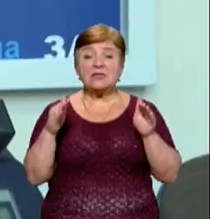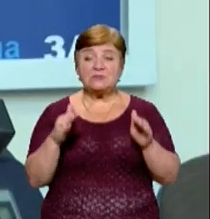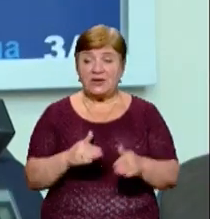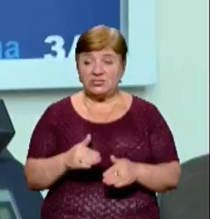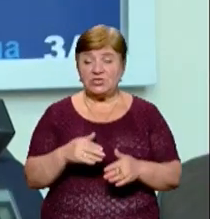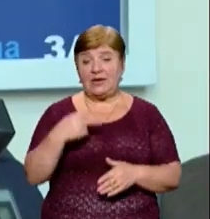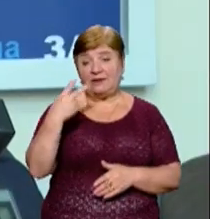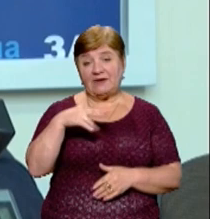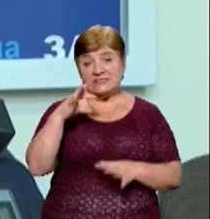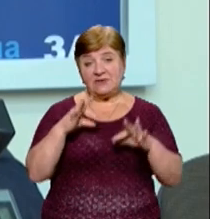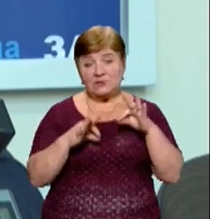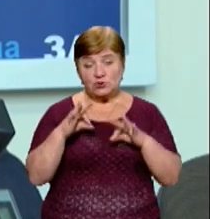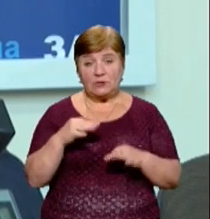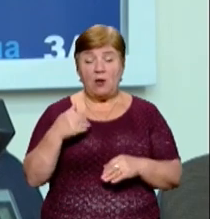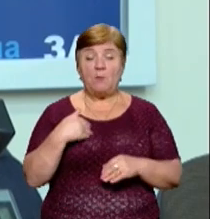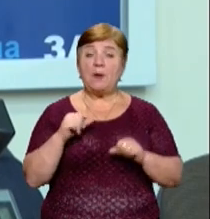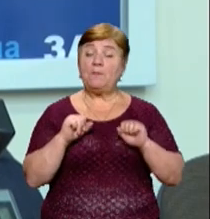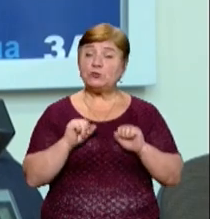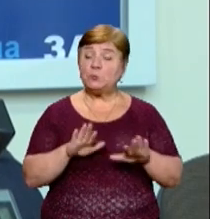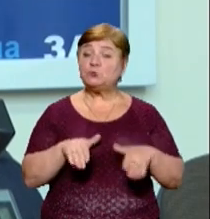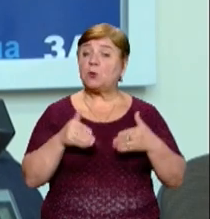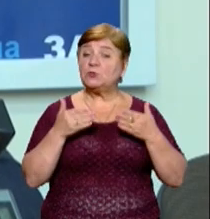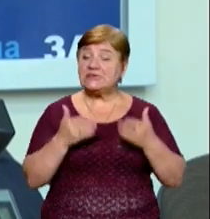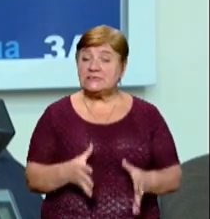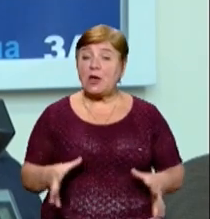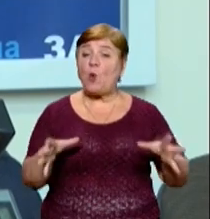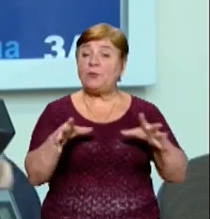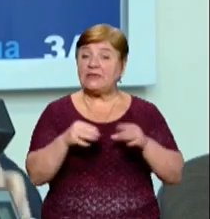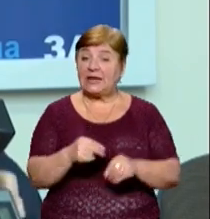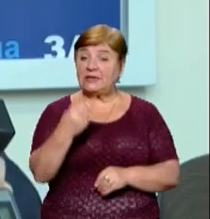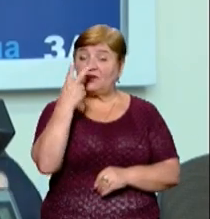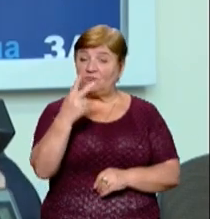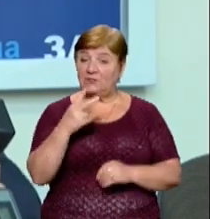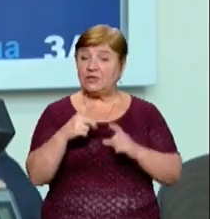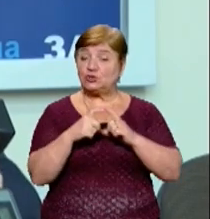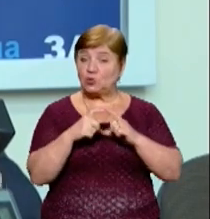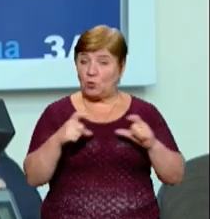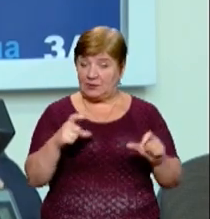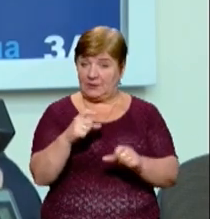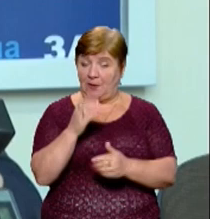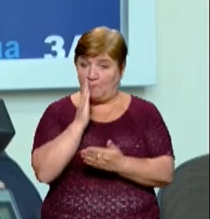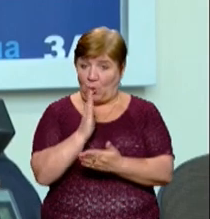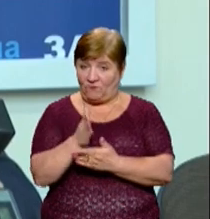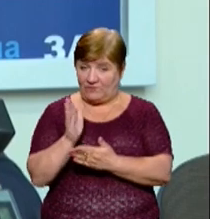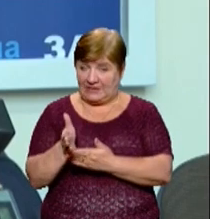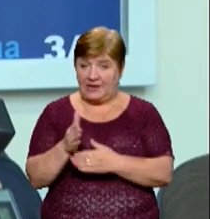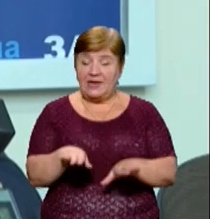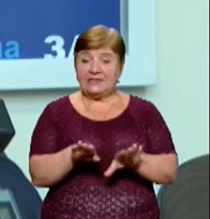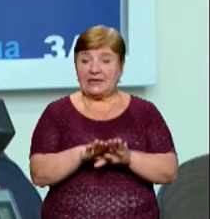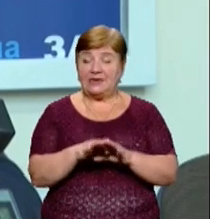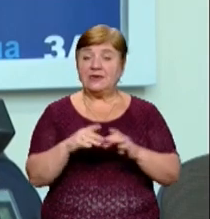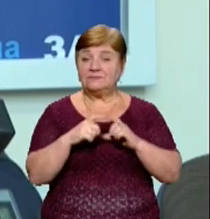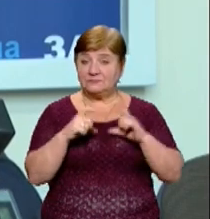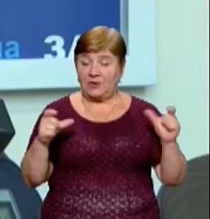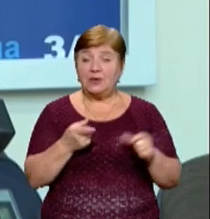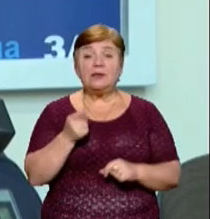20%, то ми можемо виходити з пропозицією об'єднати дві профільних інституції,